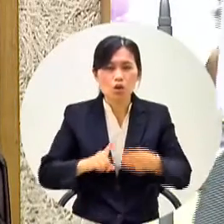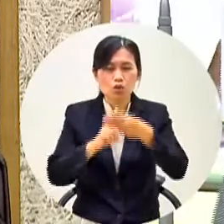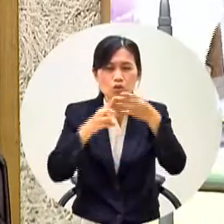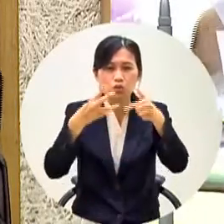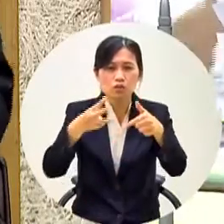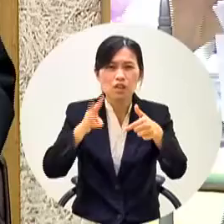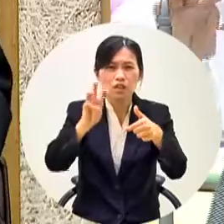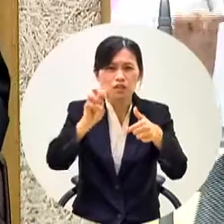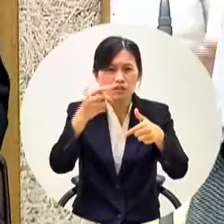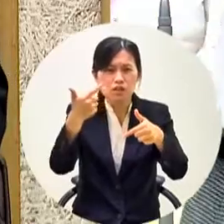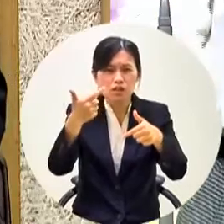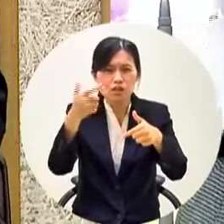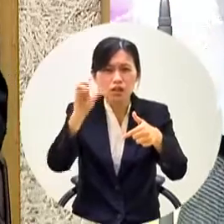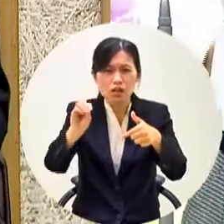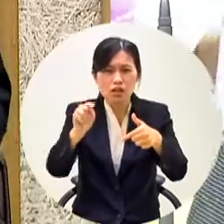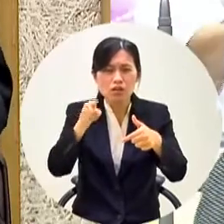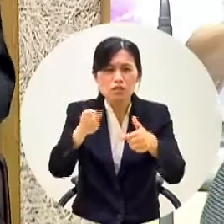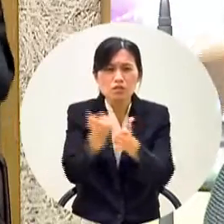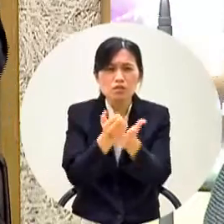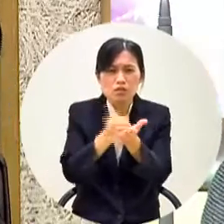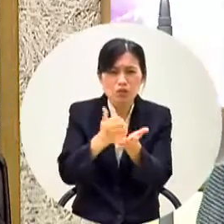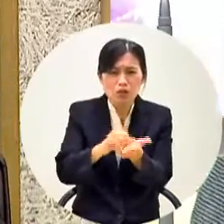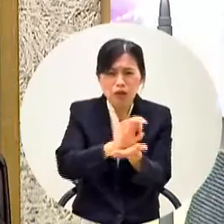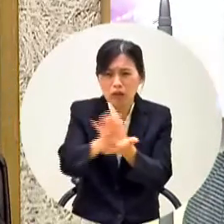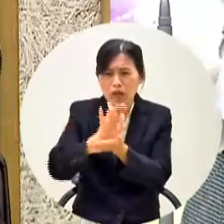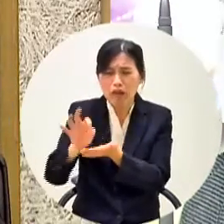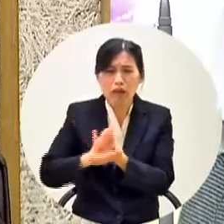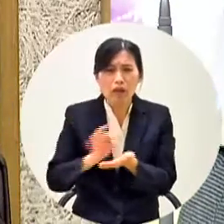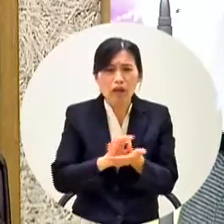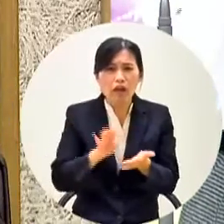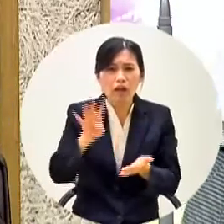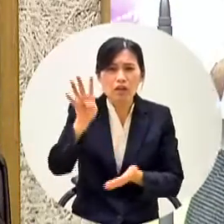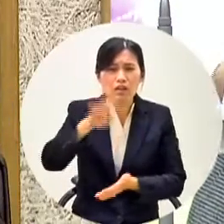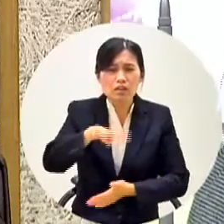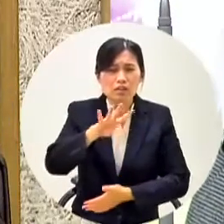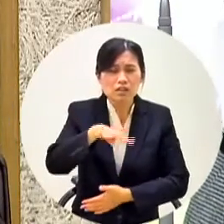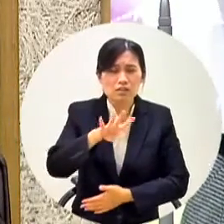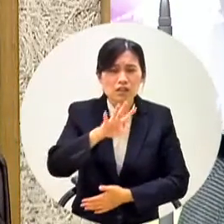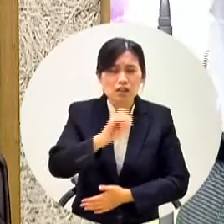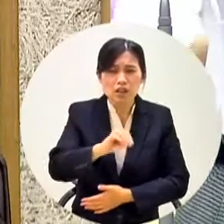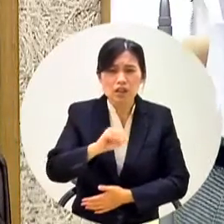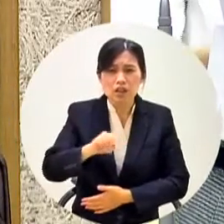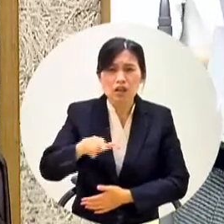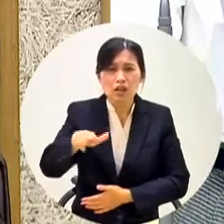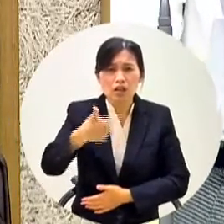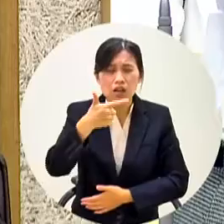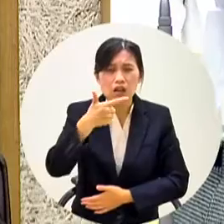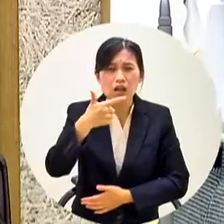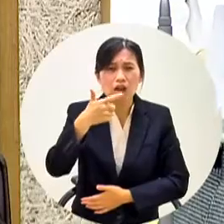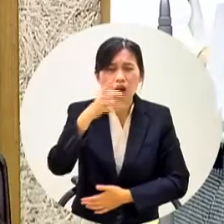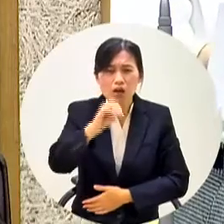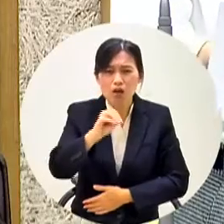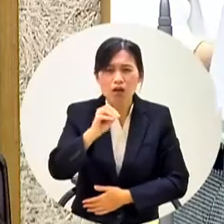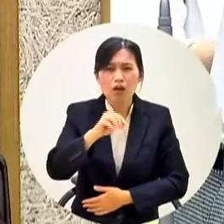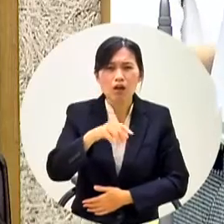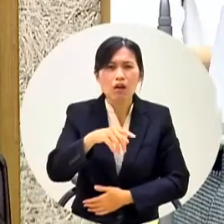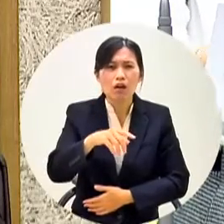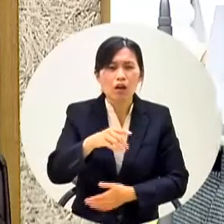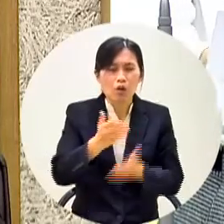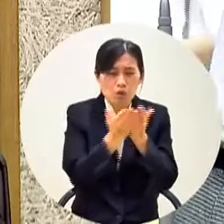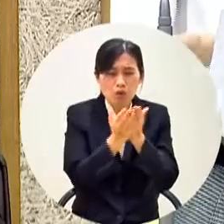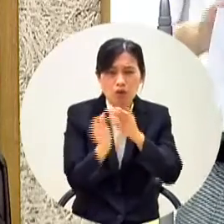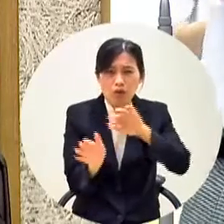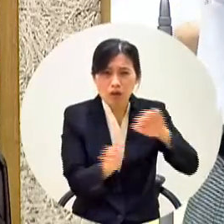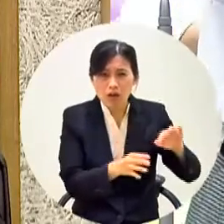這些東西的預算你怎麼這樣燒錢呢四千多萬六百多萬才會在撻車而已剩下都在抹這個抹這個